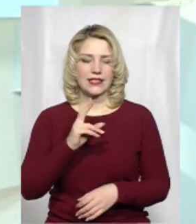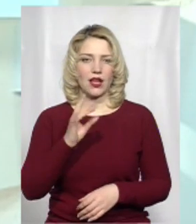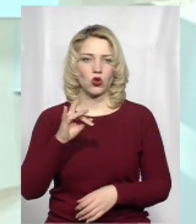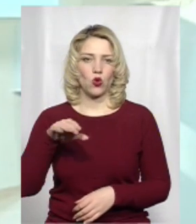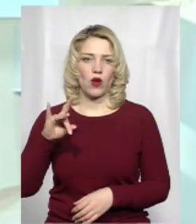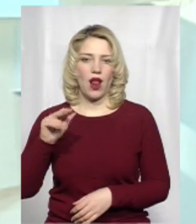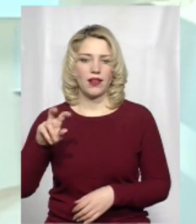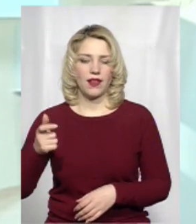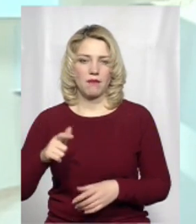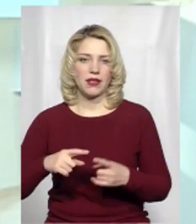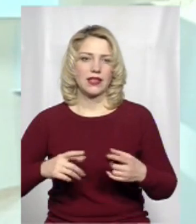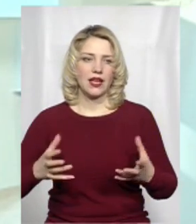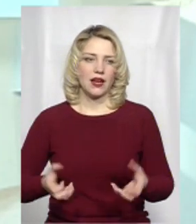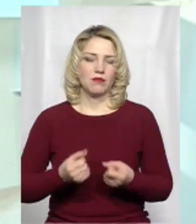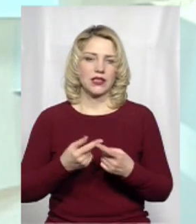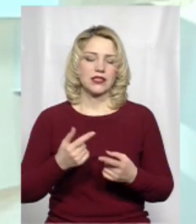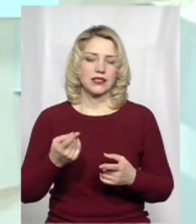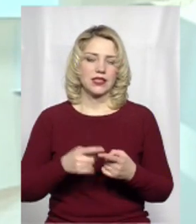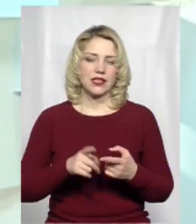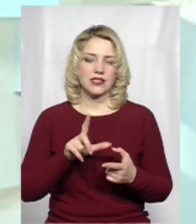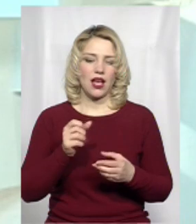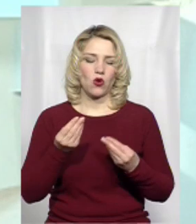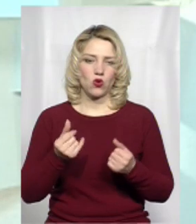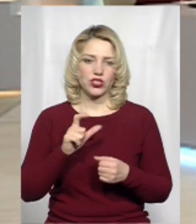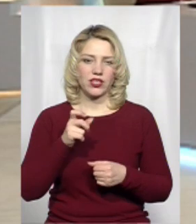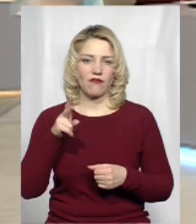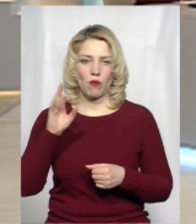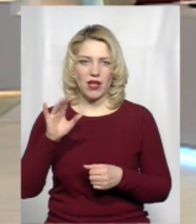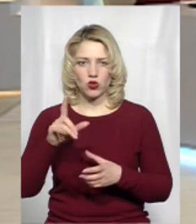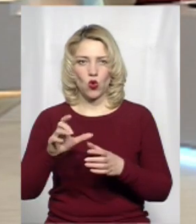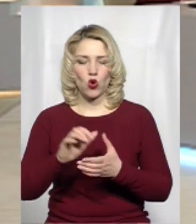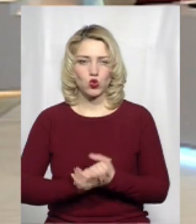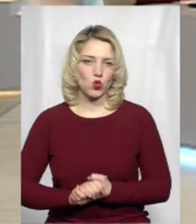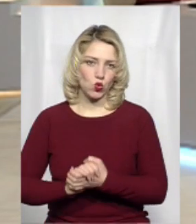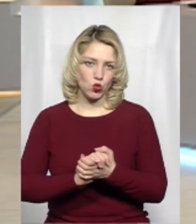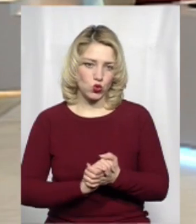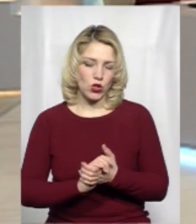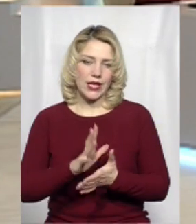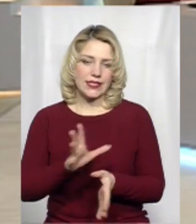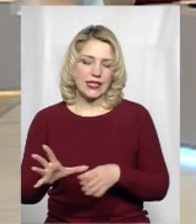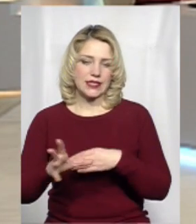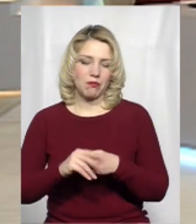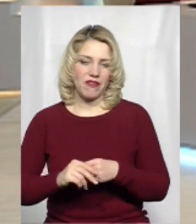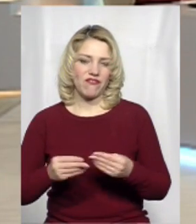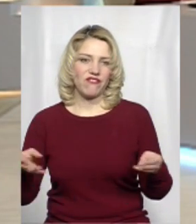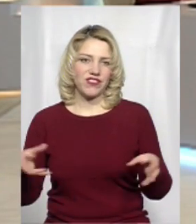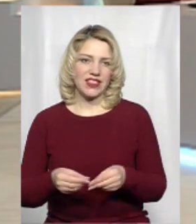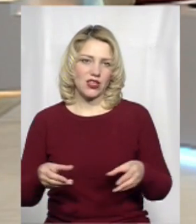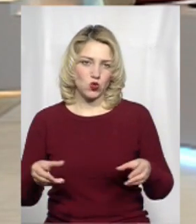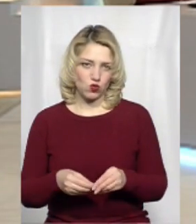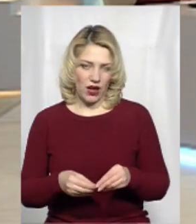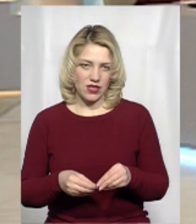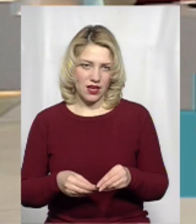підтримки. Хочу їх озвучити. Це за кошти Європейського Союзу, за співфінансування